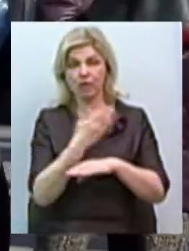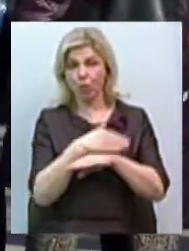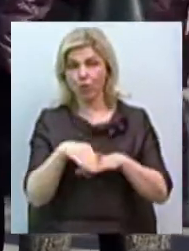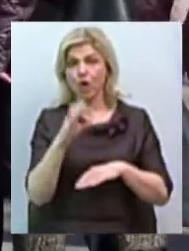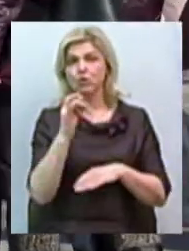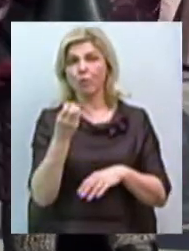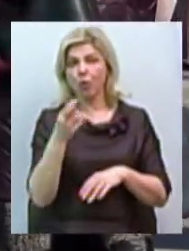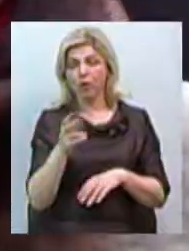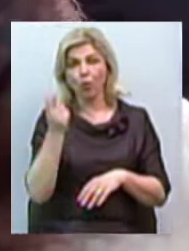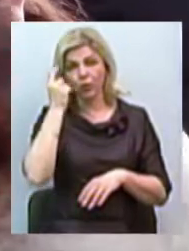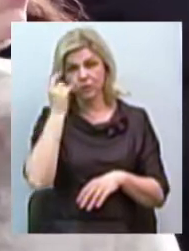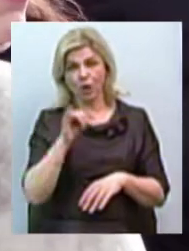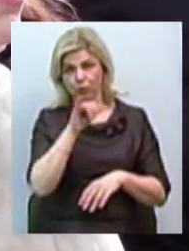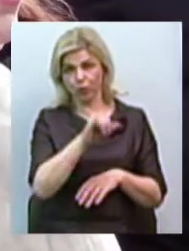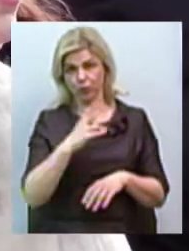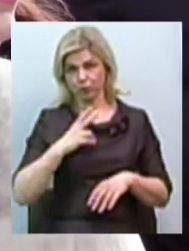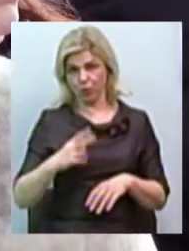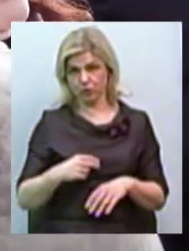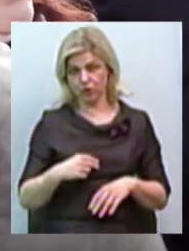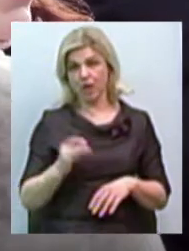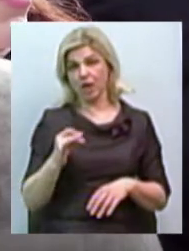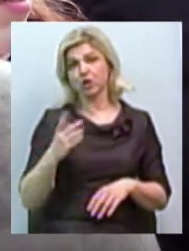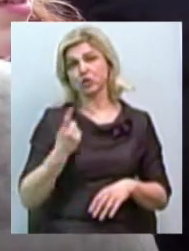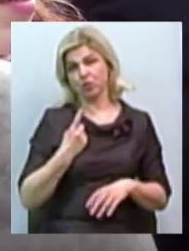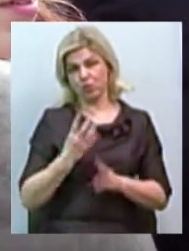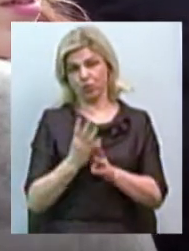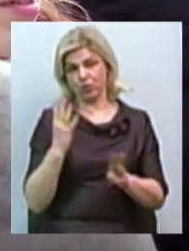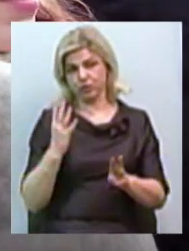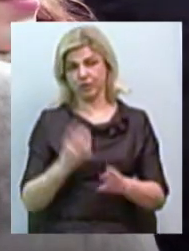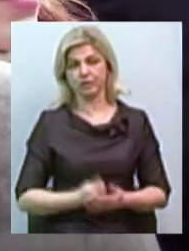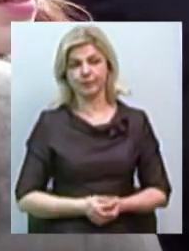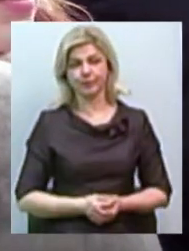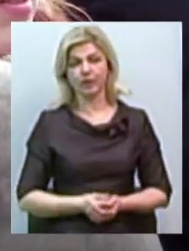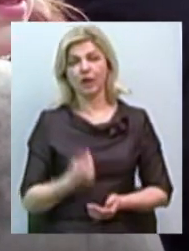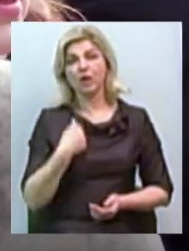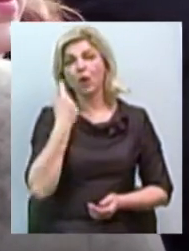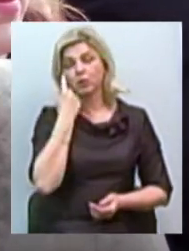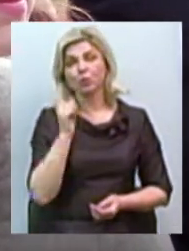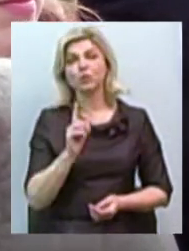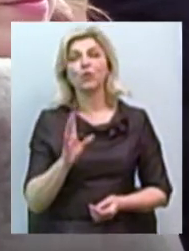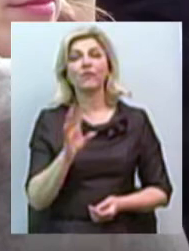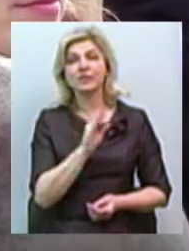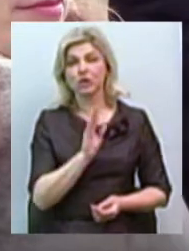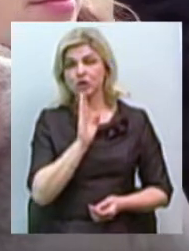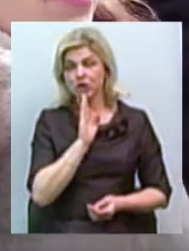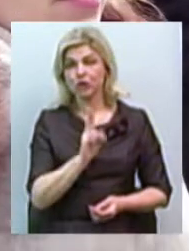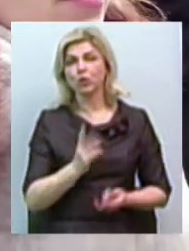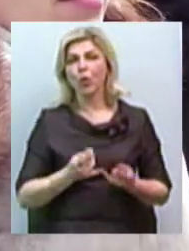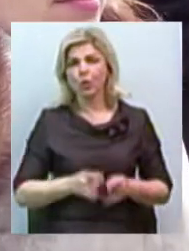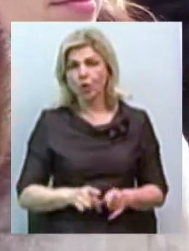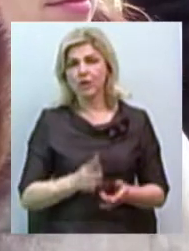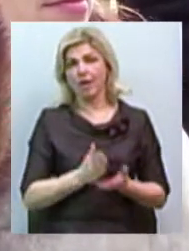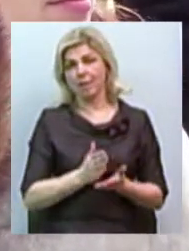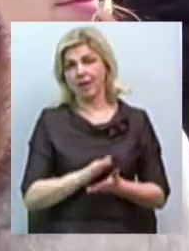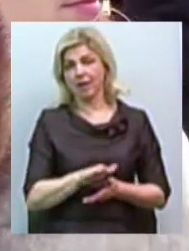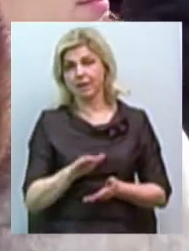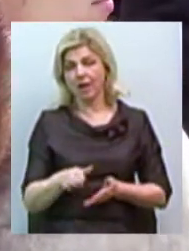Чекає своєї черги. Я так думаю, що всі жінки, які народжували, мали дітей, які